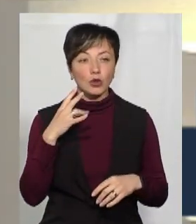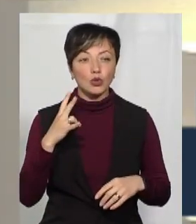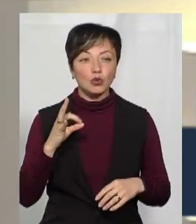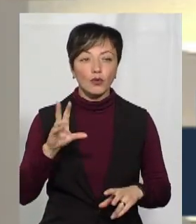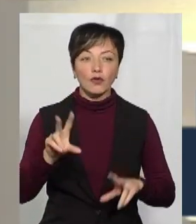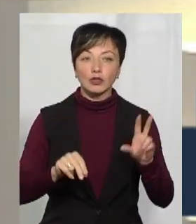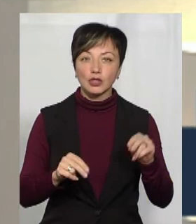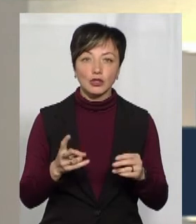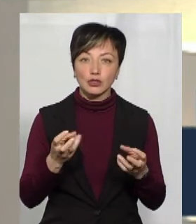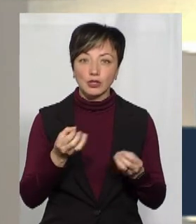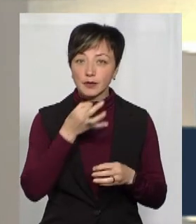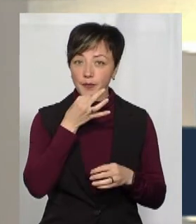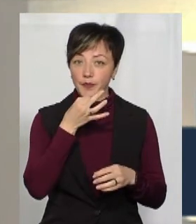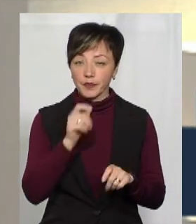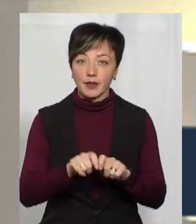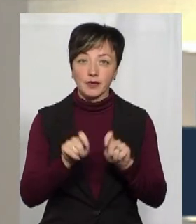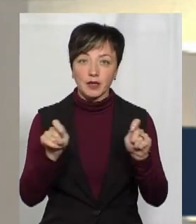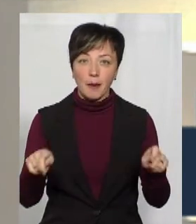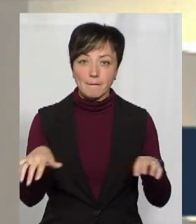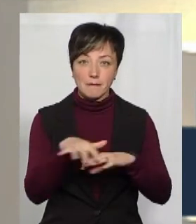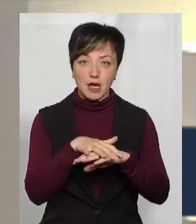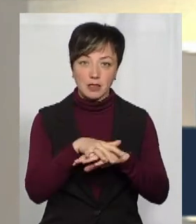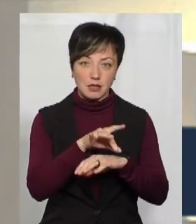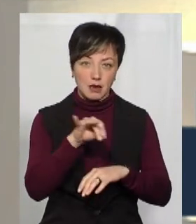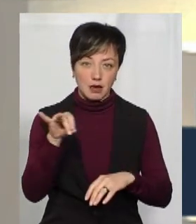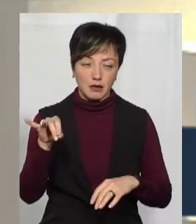Але я вважаю, що ще не час відкривати отакі базари.